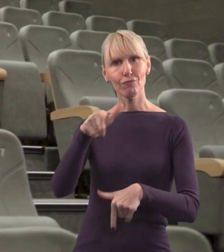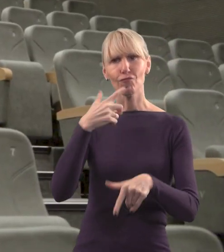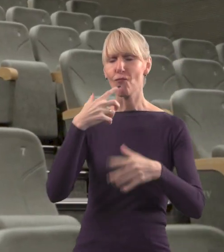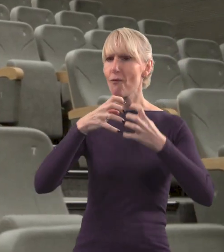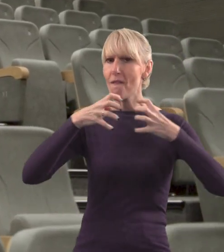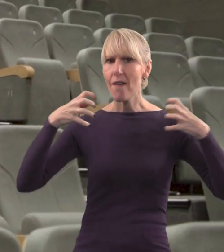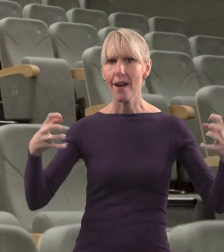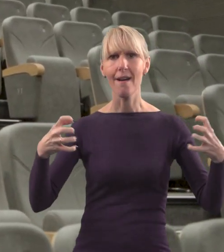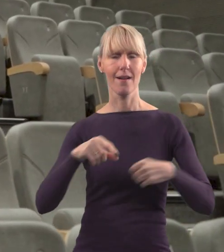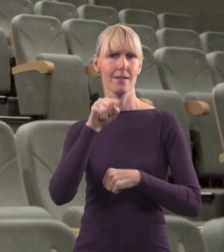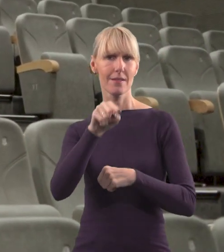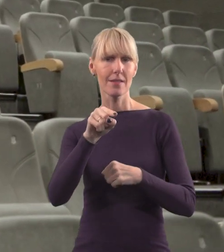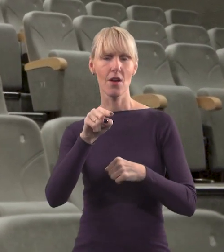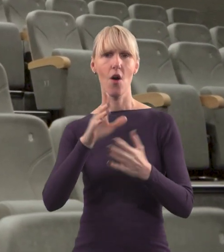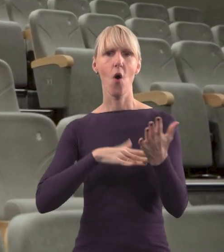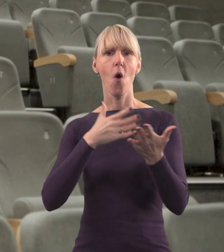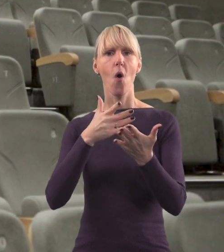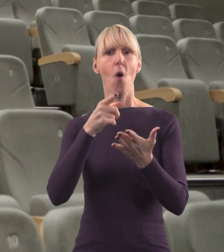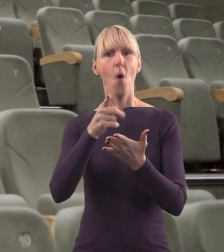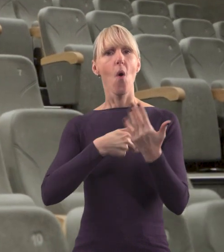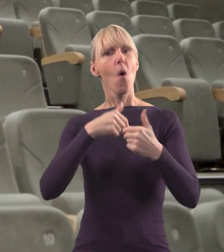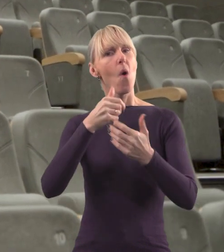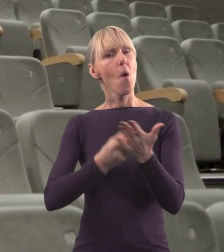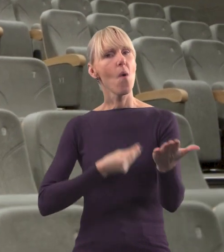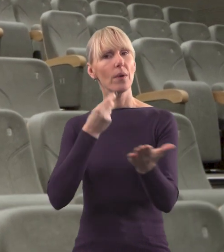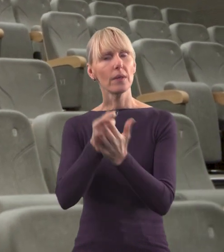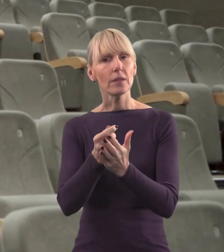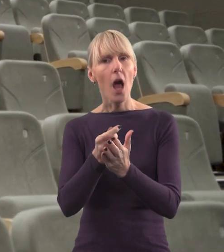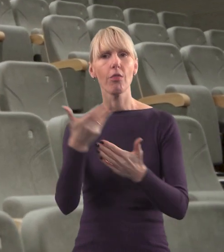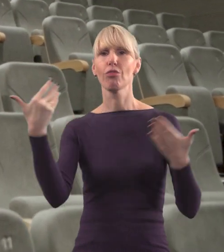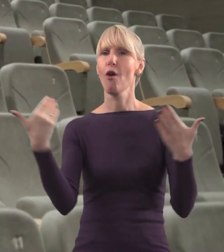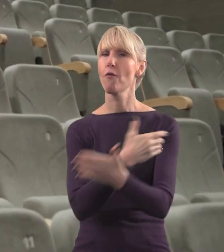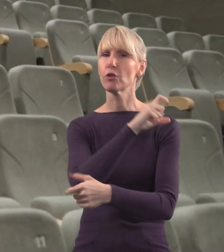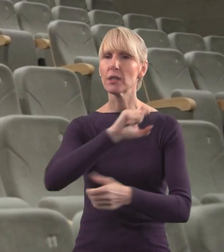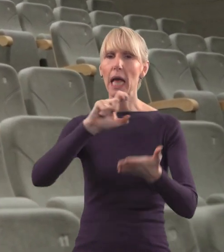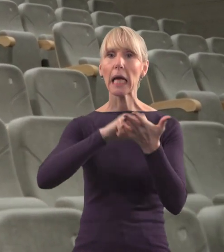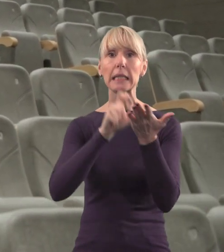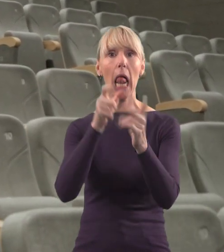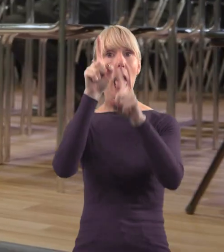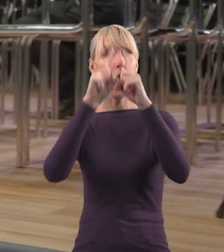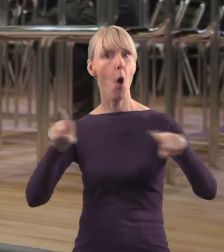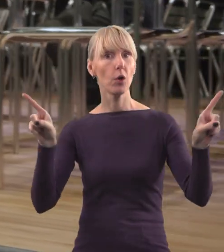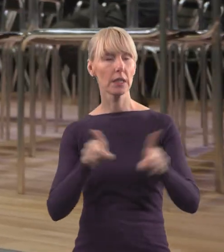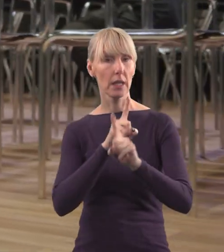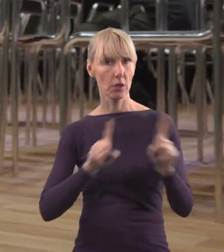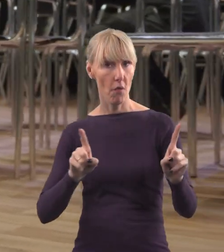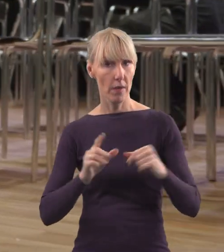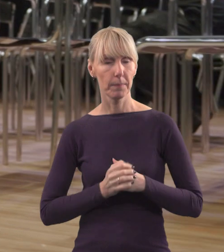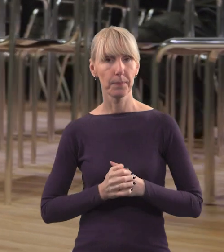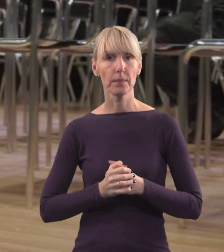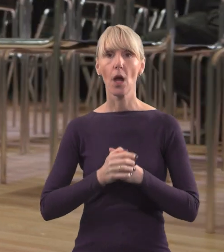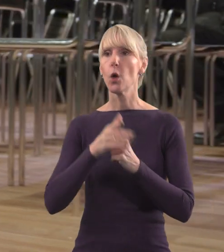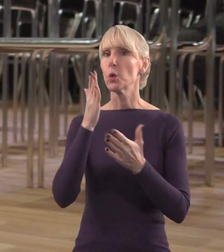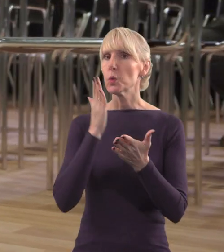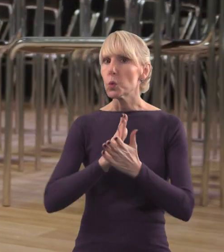i najbardziej spektakularna część inwestycji unijnej, czyli ultranowoczesna sala koncertowa. Już mieliśmy okazję